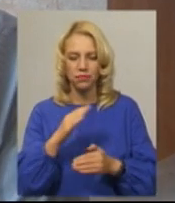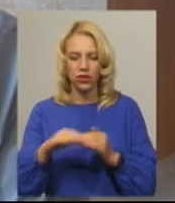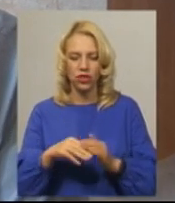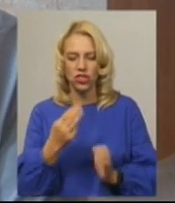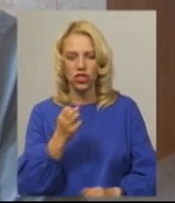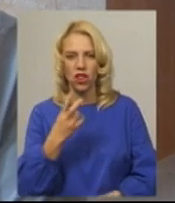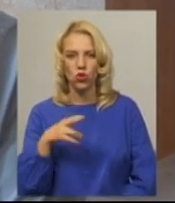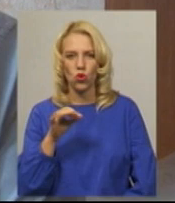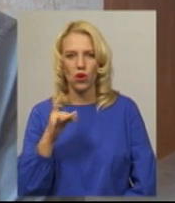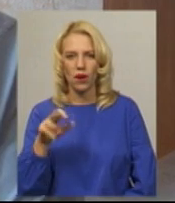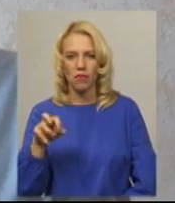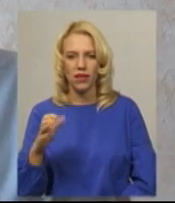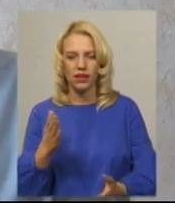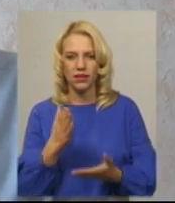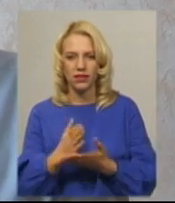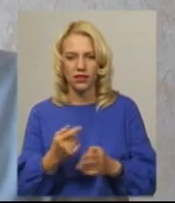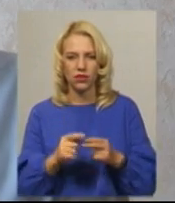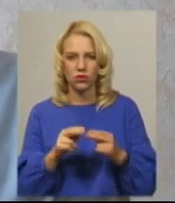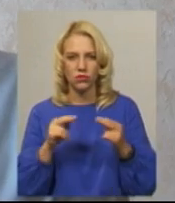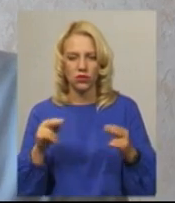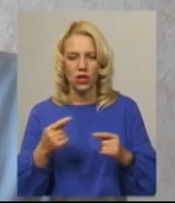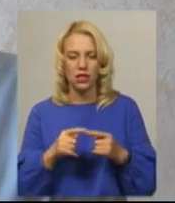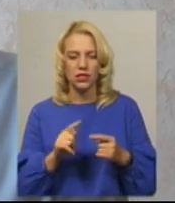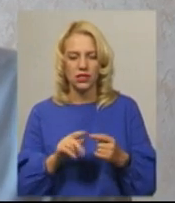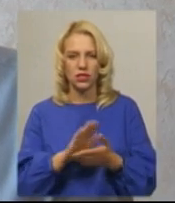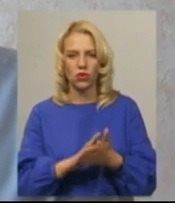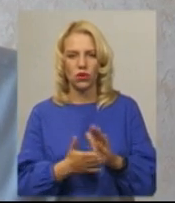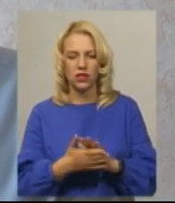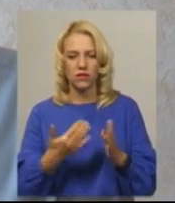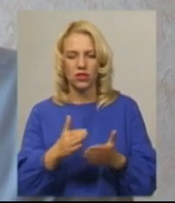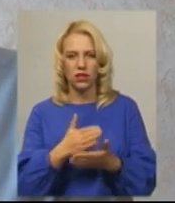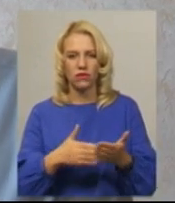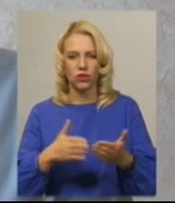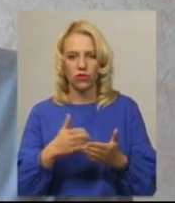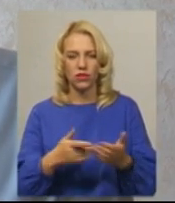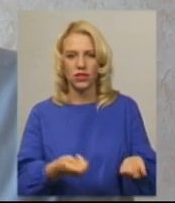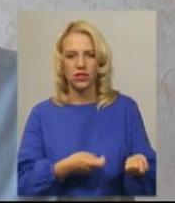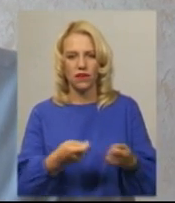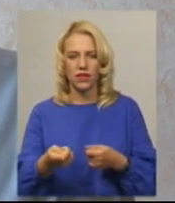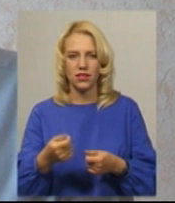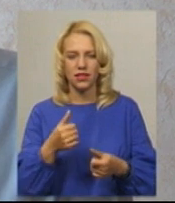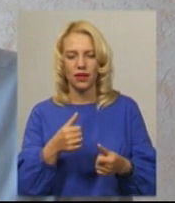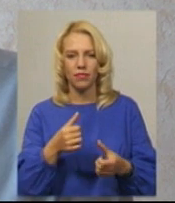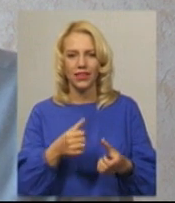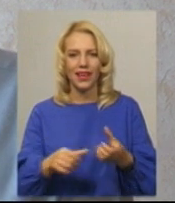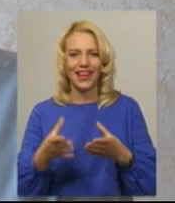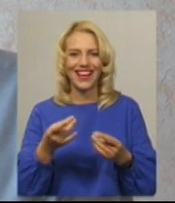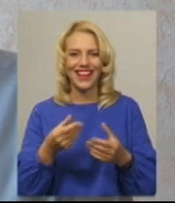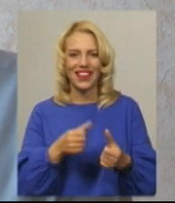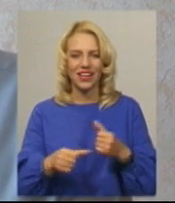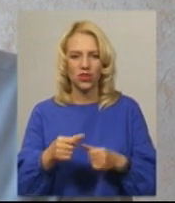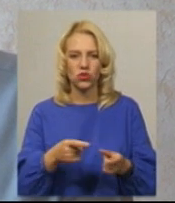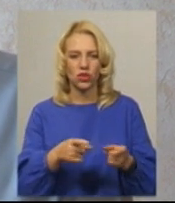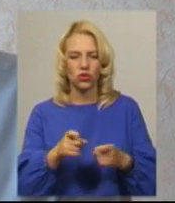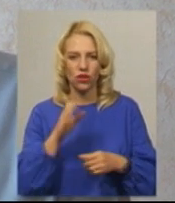знаходяться на даному місту. Дана ситуація була ліквідована, ми завезли туди іглину, залучили туди водолазів